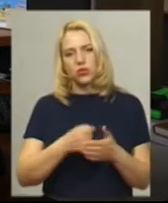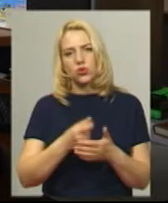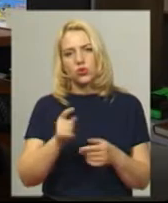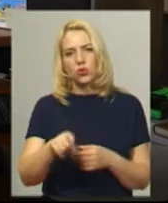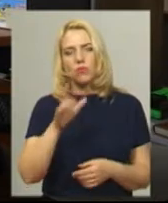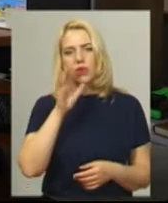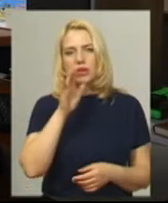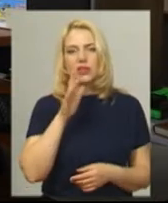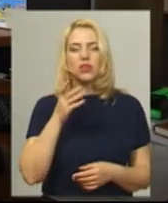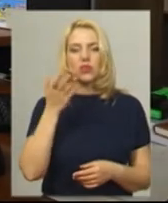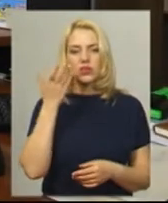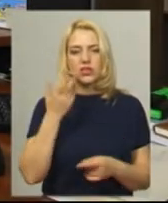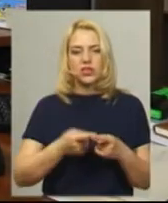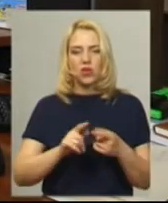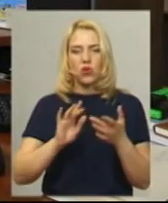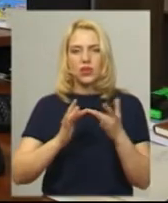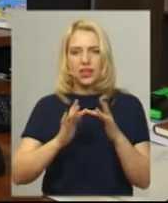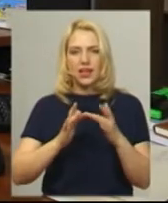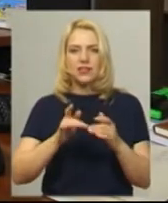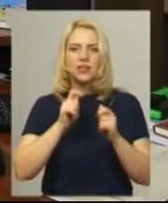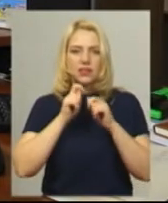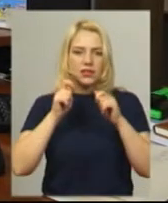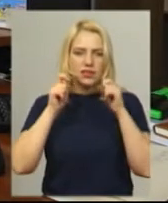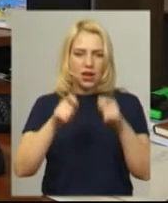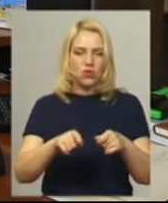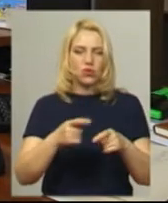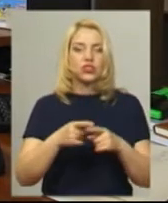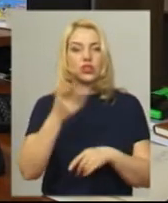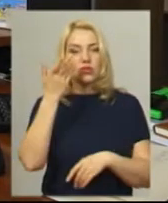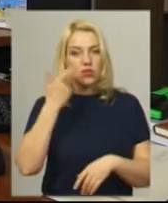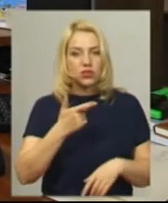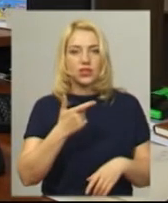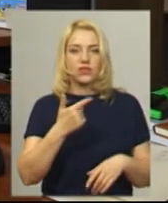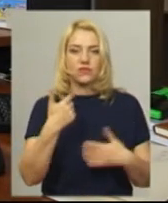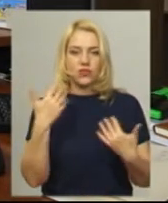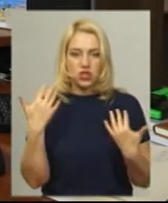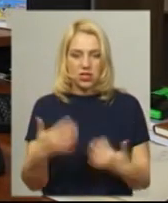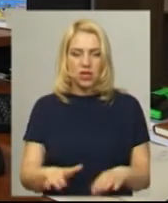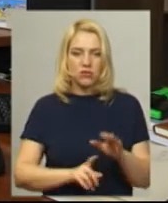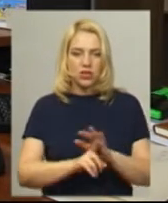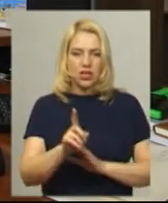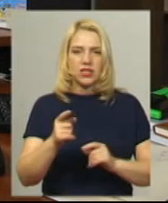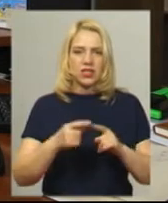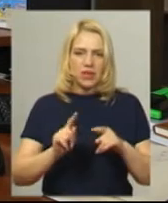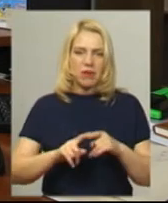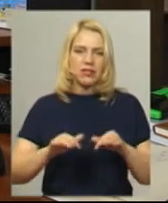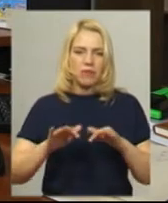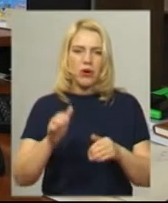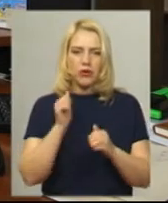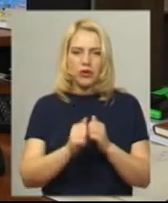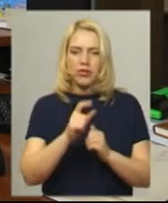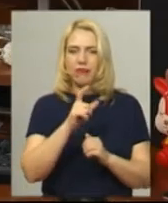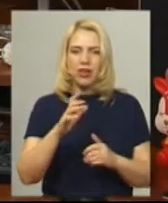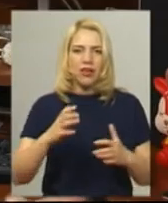моменту цієї онлайн-церемонії нагородження. Ну, а коли вже почалася сама церемонія, з кожною хвилиною